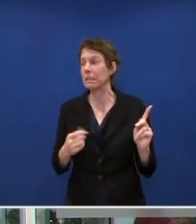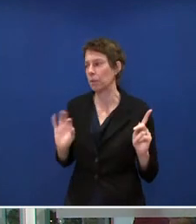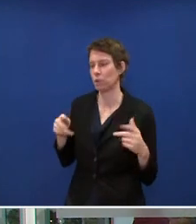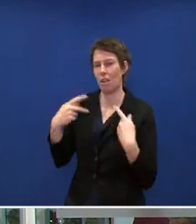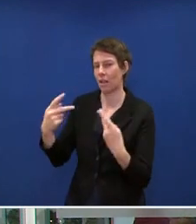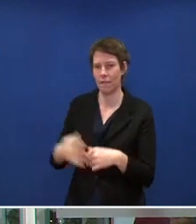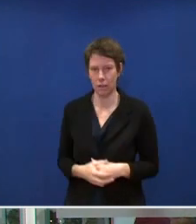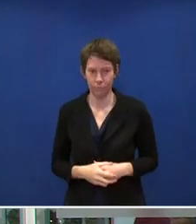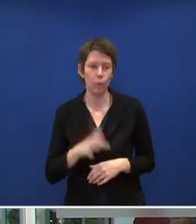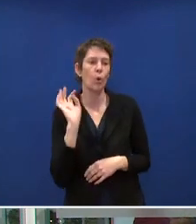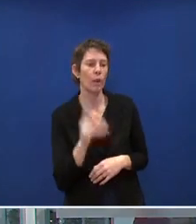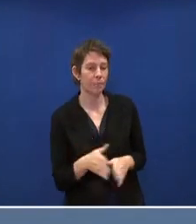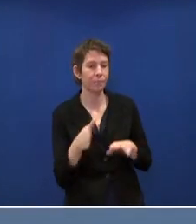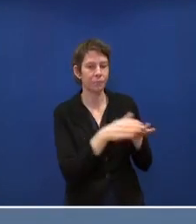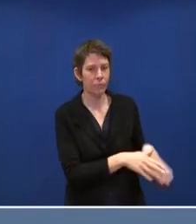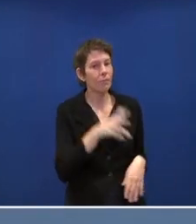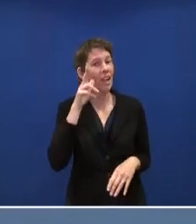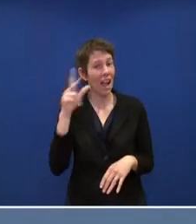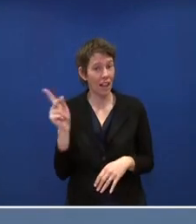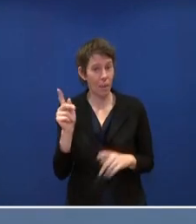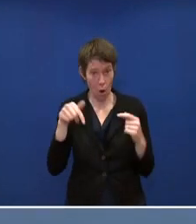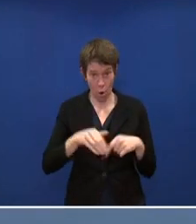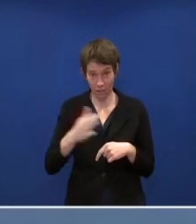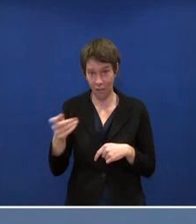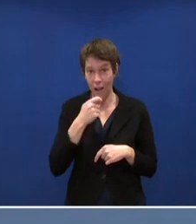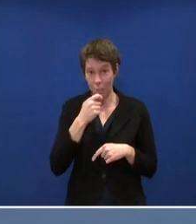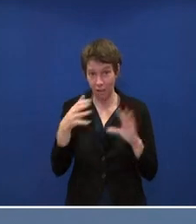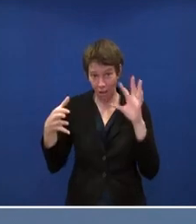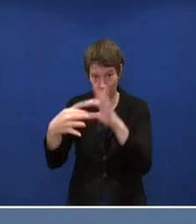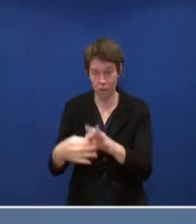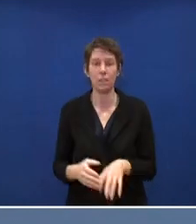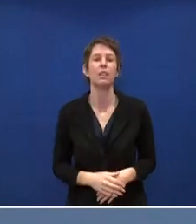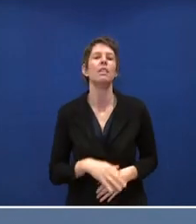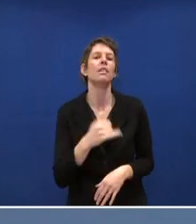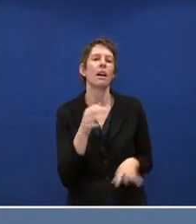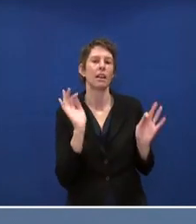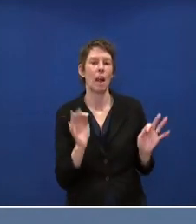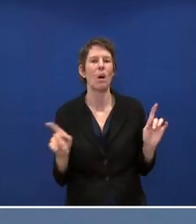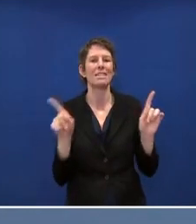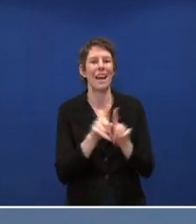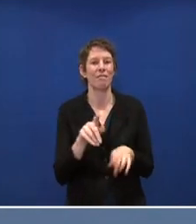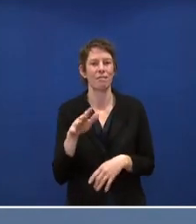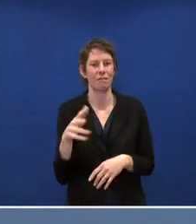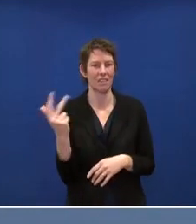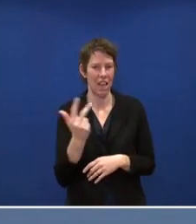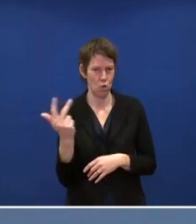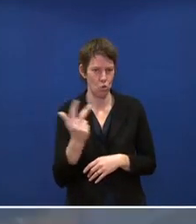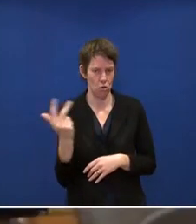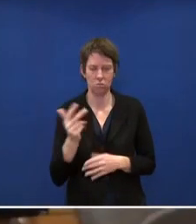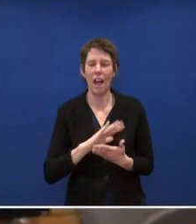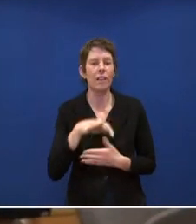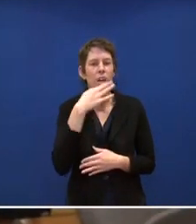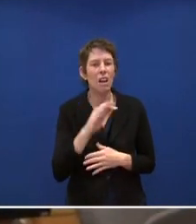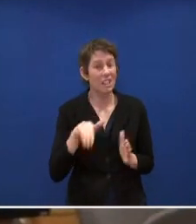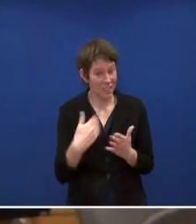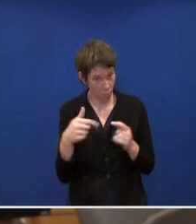Dann, Herr Krämer, mit Blick auf heute Nachmittag. Genau. Für das Treffen für 15 Uhr, ganz einfache Frage, gibt es